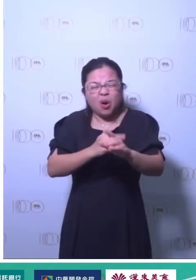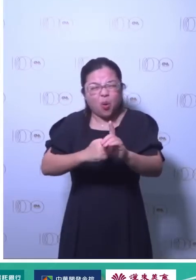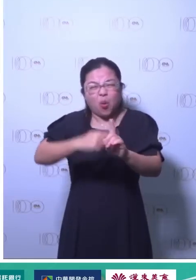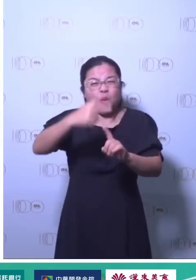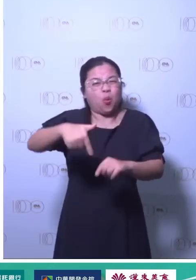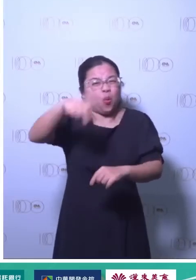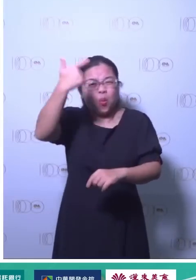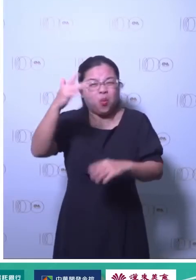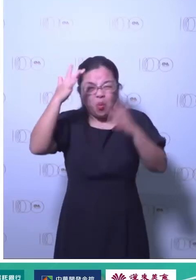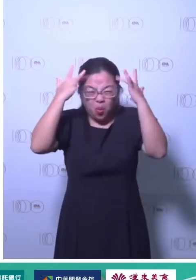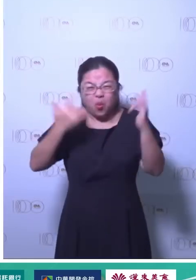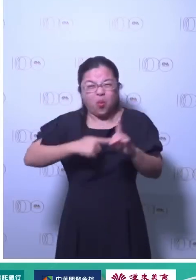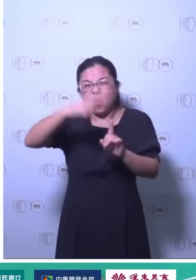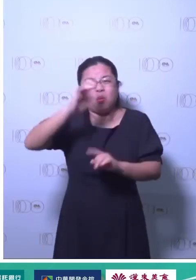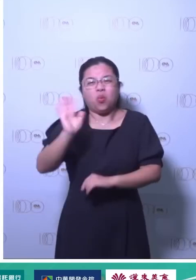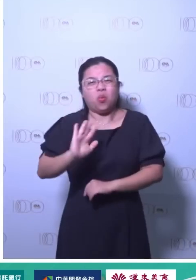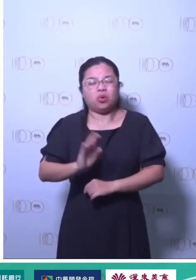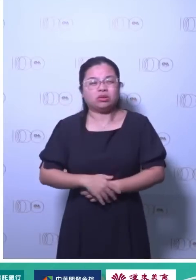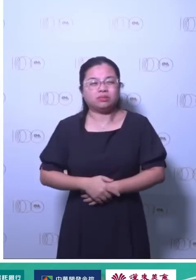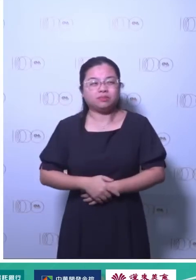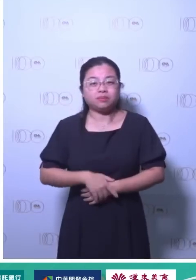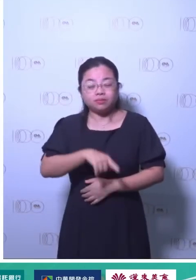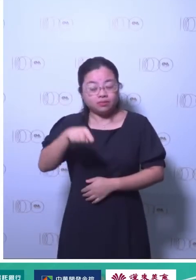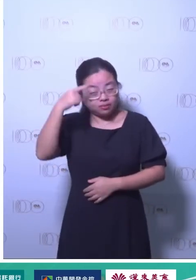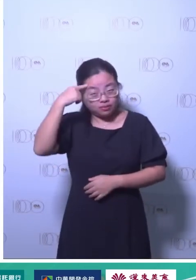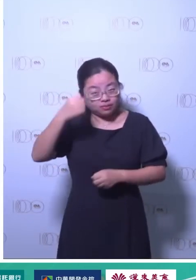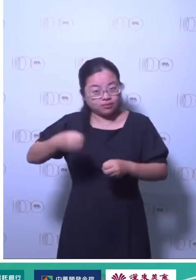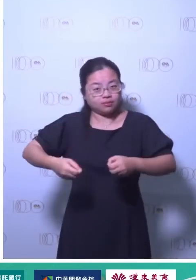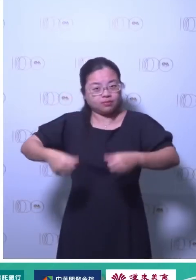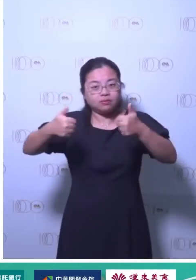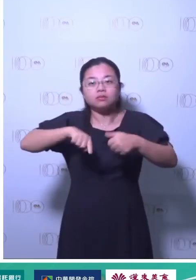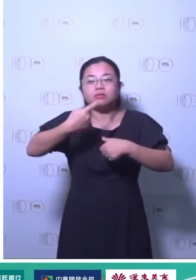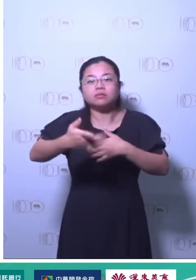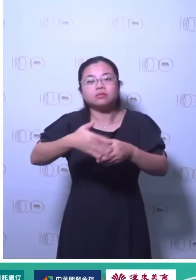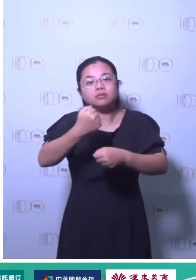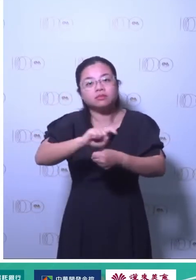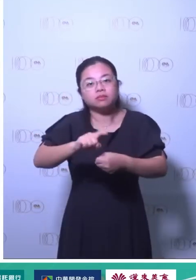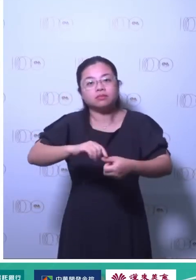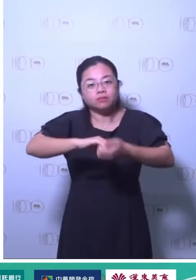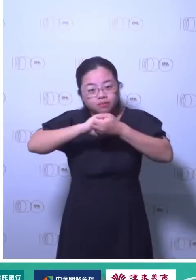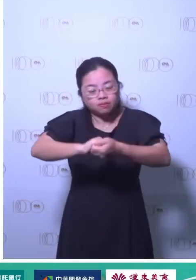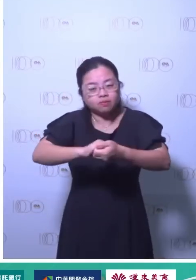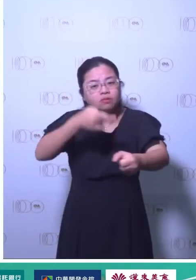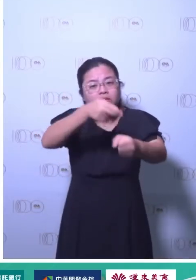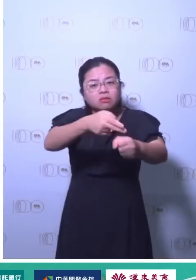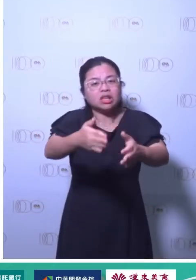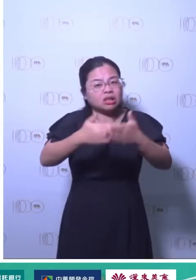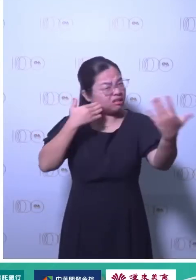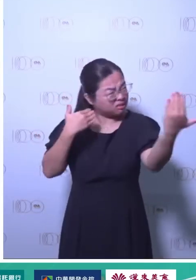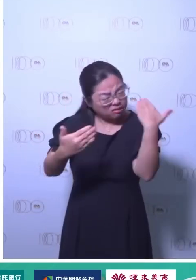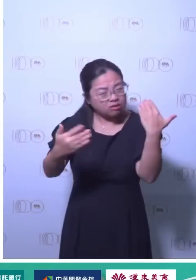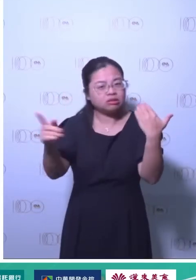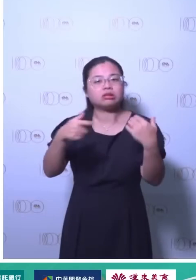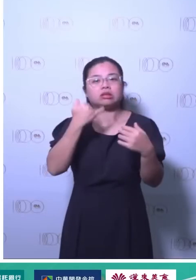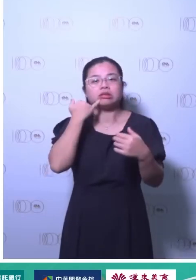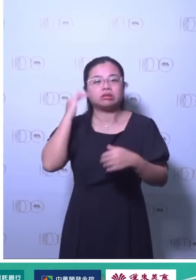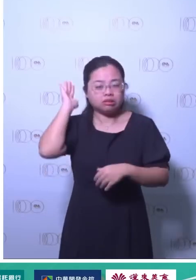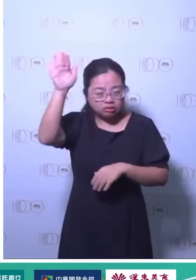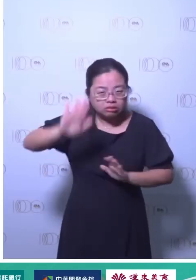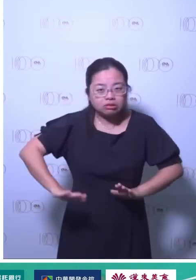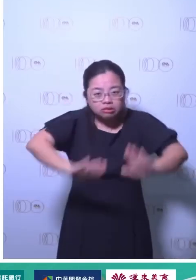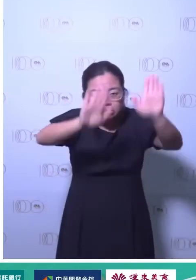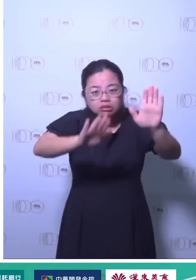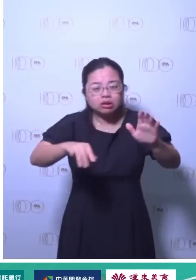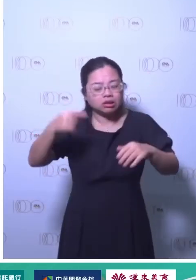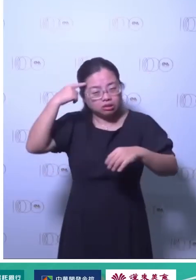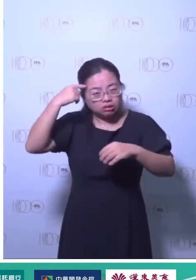他说我们现在很紧急因为我们有2度C甚至有1.5度C的目标快要达标但是我们不希望达标达标是